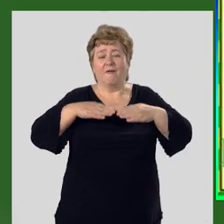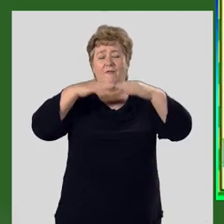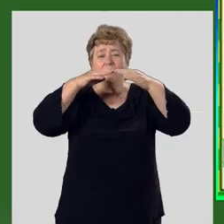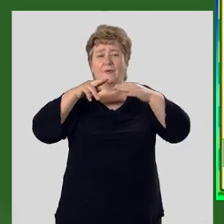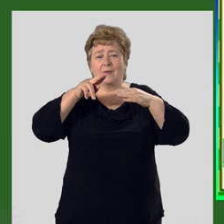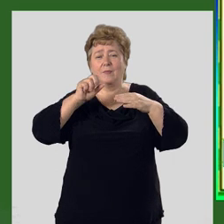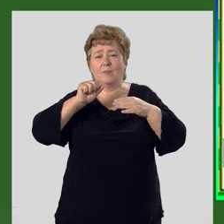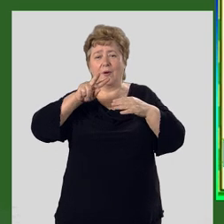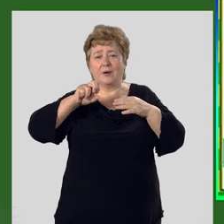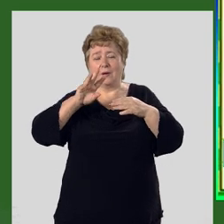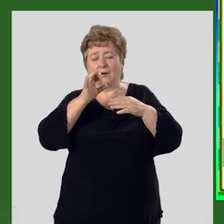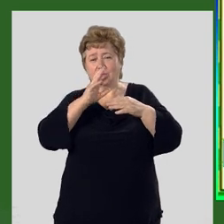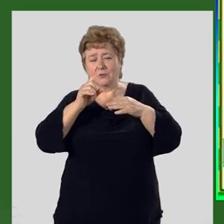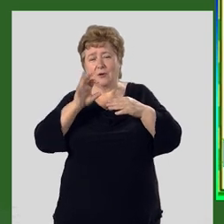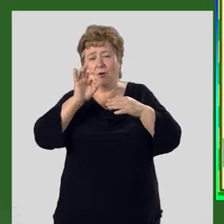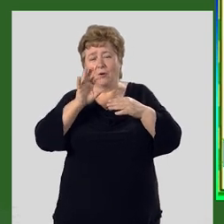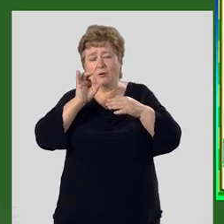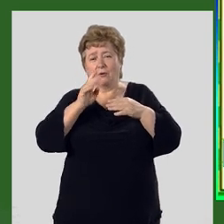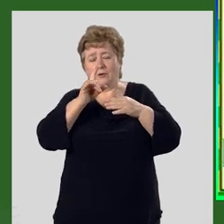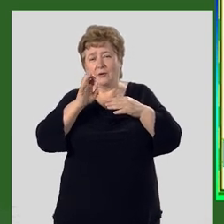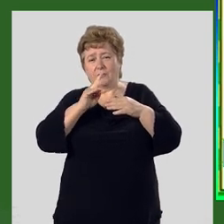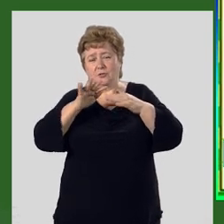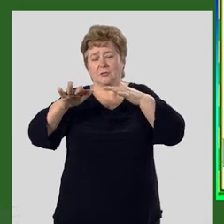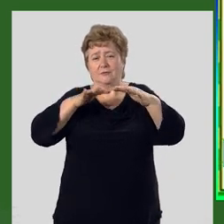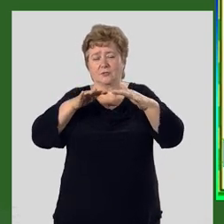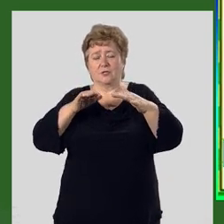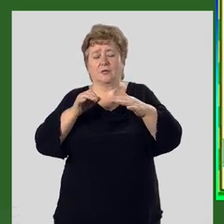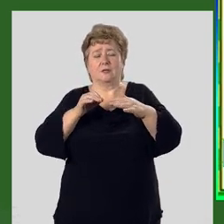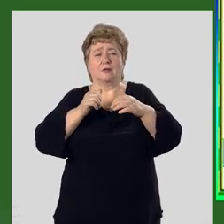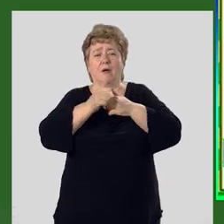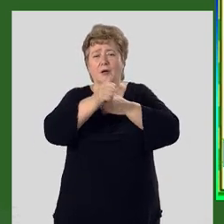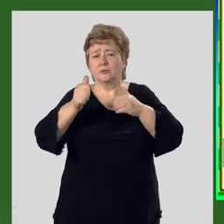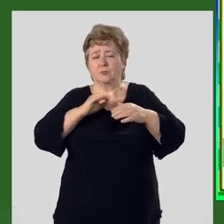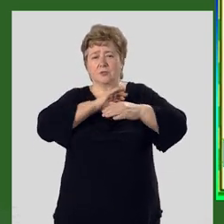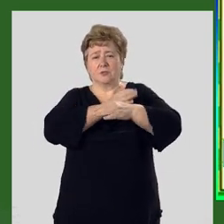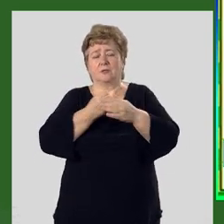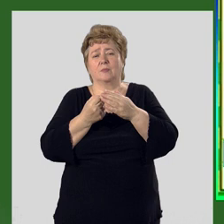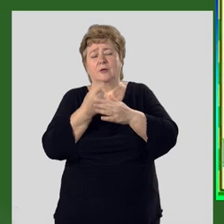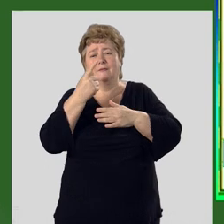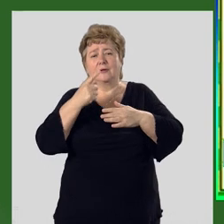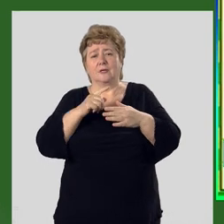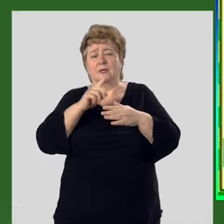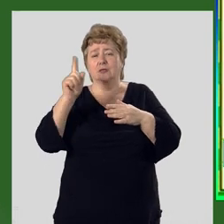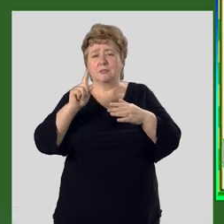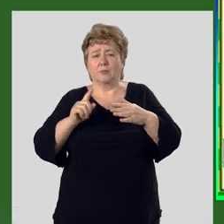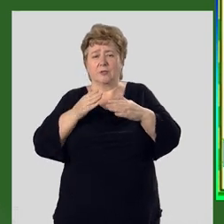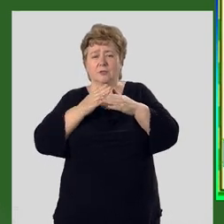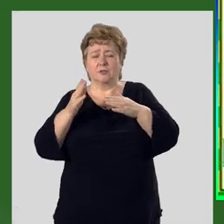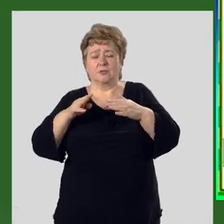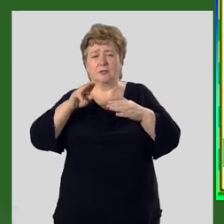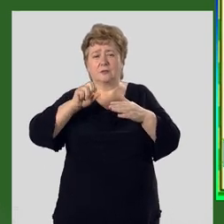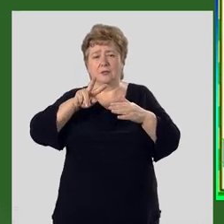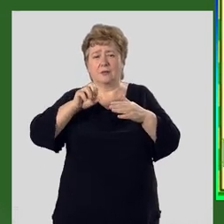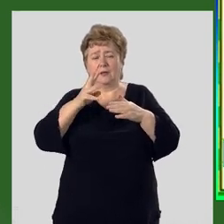Верхнепалеозойские орогенические движения особенно сильно проявились в западной части